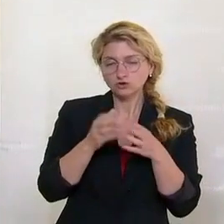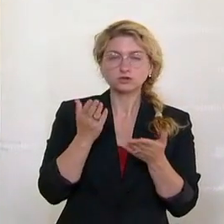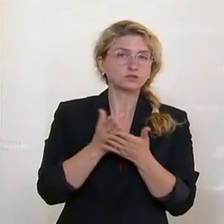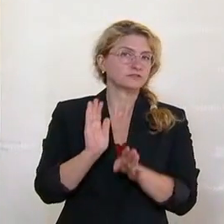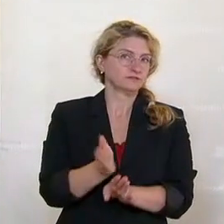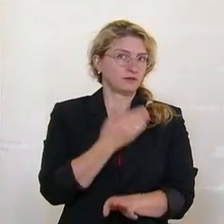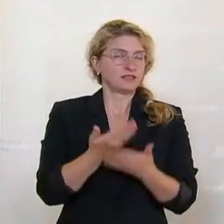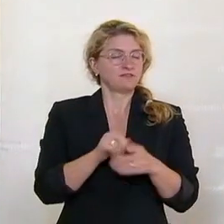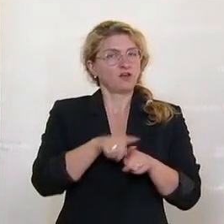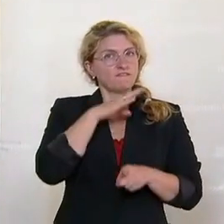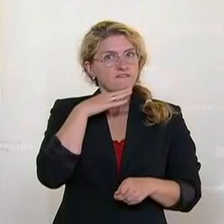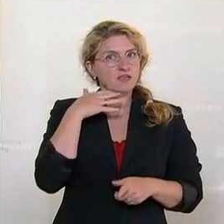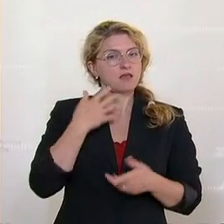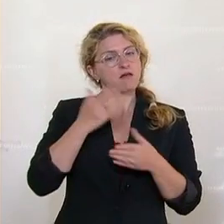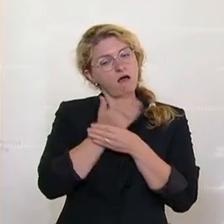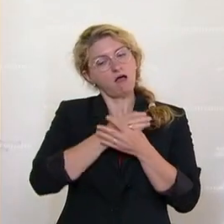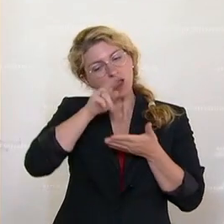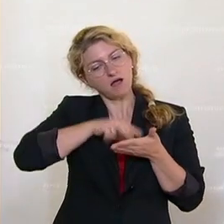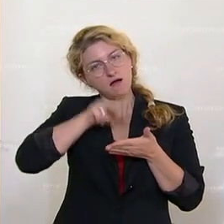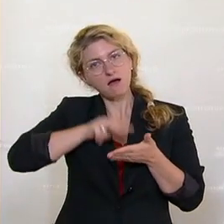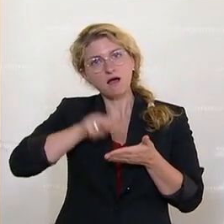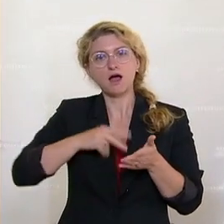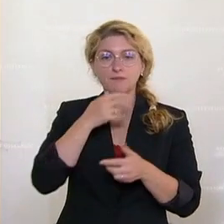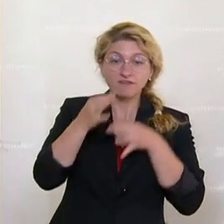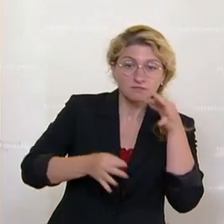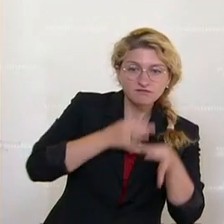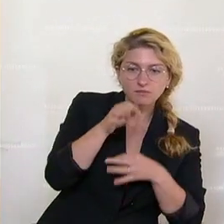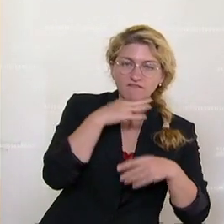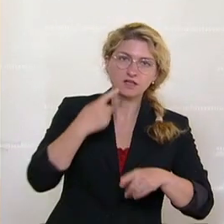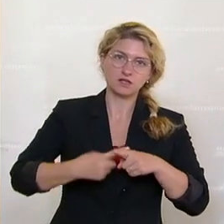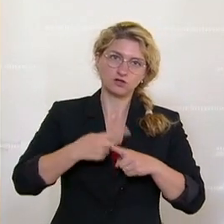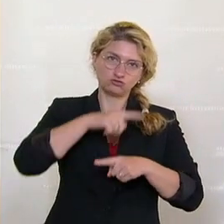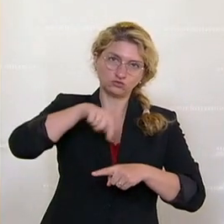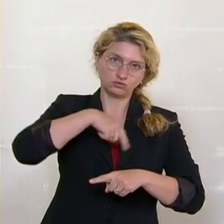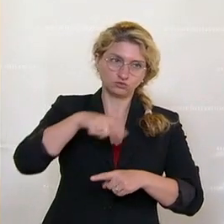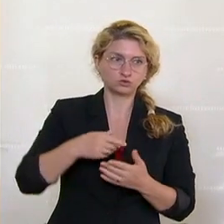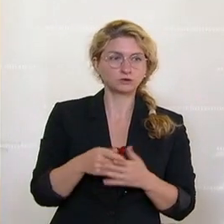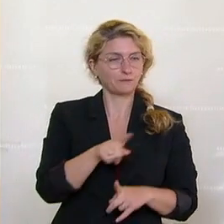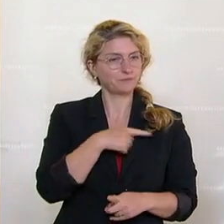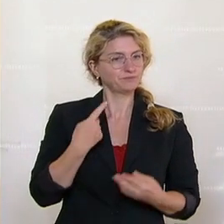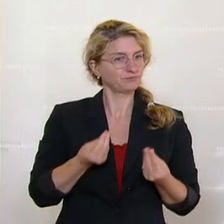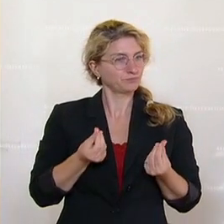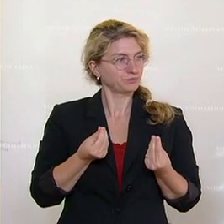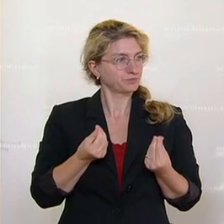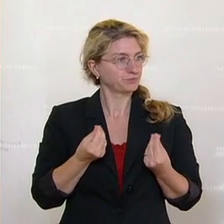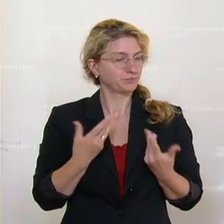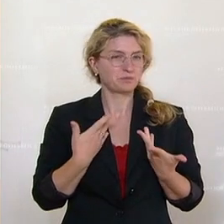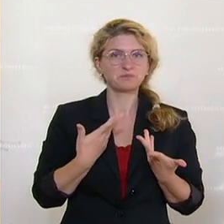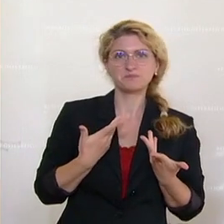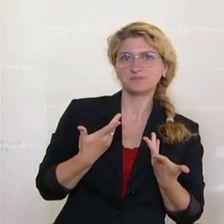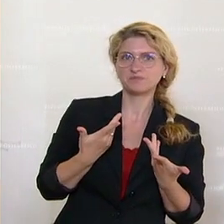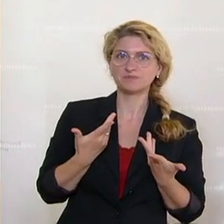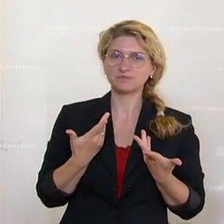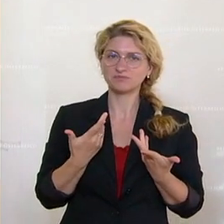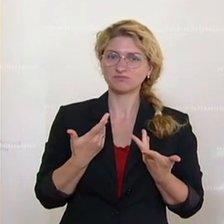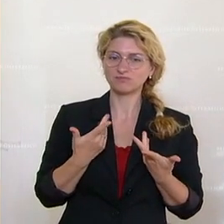und des Aktenstudiums. Zurück bleibt bei mir und bei vielen anderen ein schaler Nachgeschmack, was den Hergang